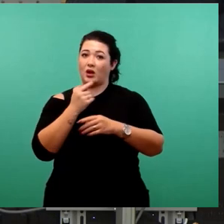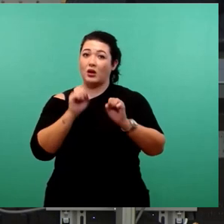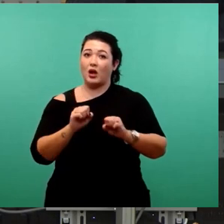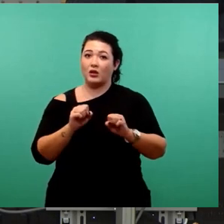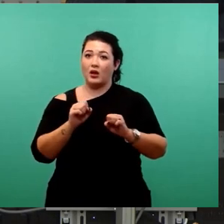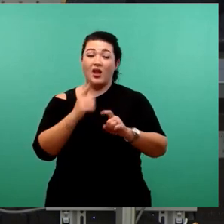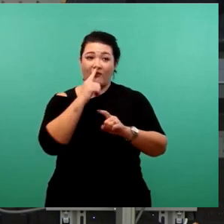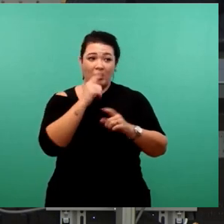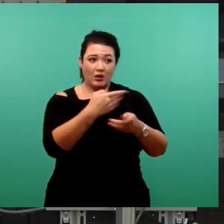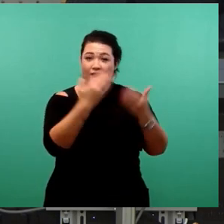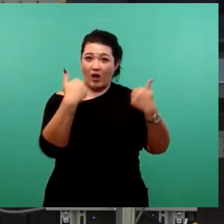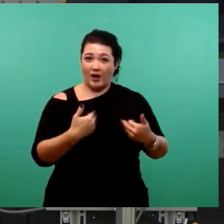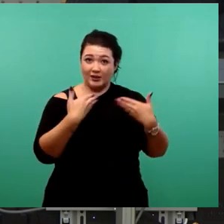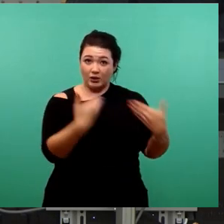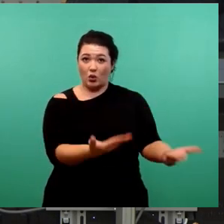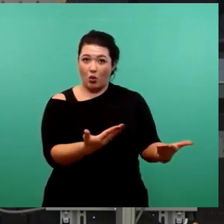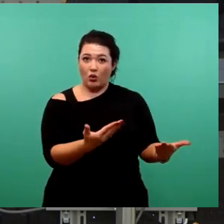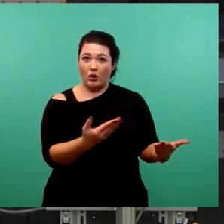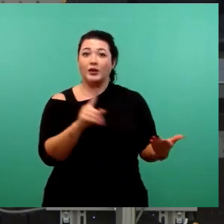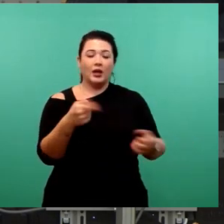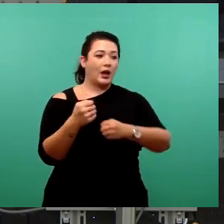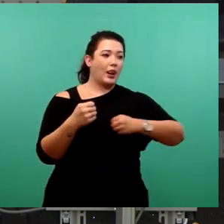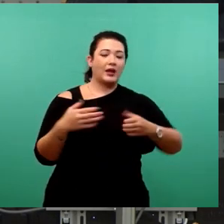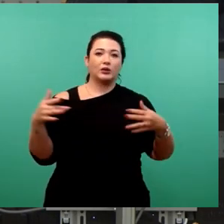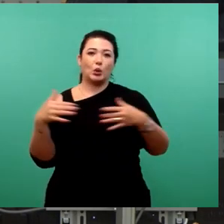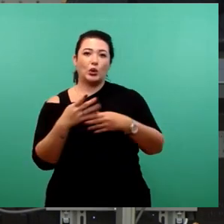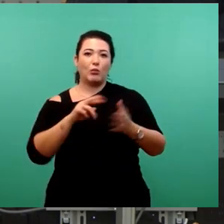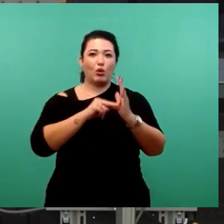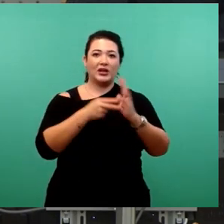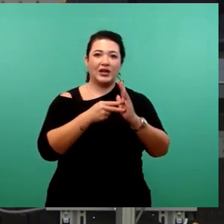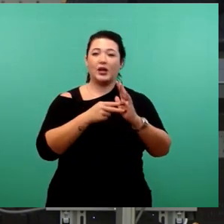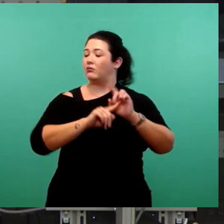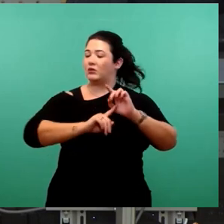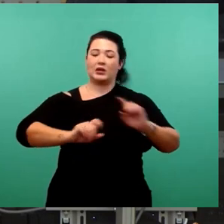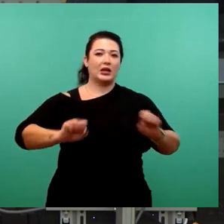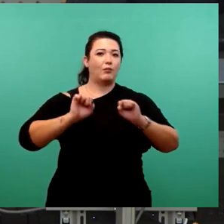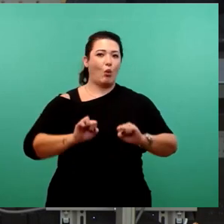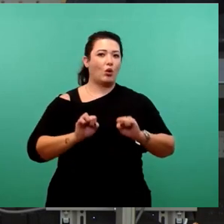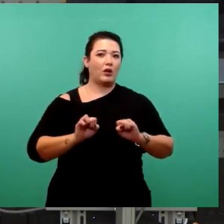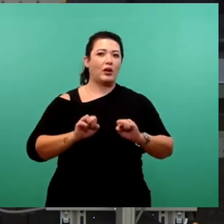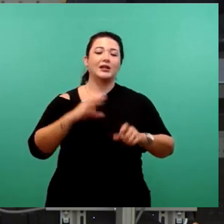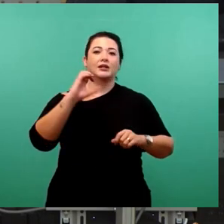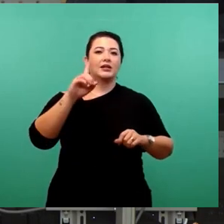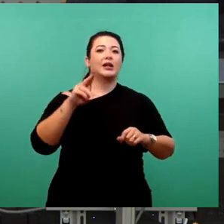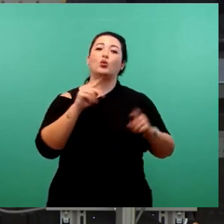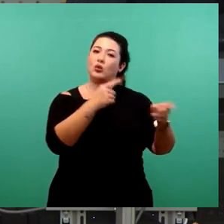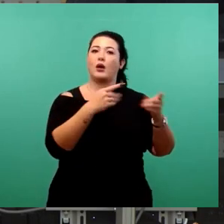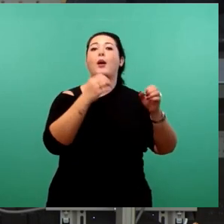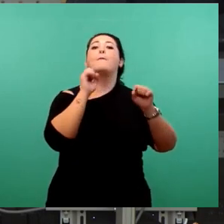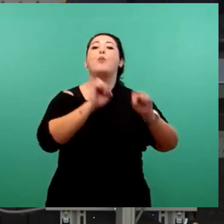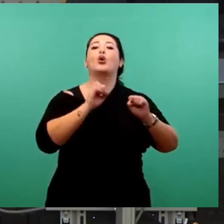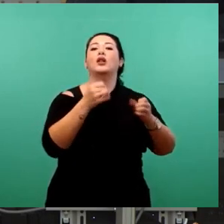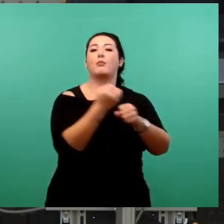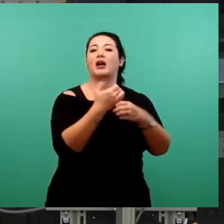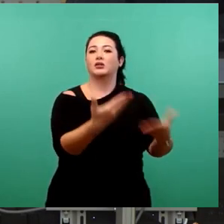Verhalten wäre eine linksgrüne Politik in Dresden nicht möglich. Das macht die CDU erst möglich. Das halte ich immer fest.